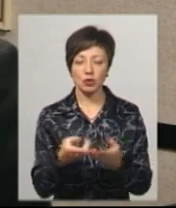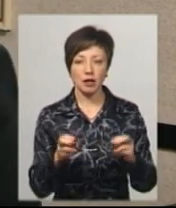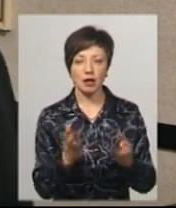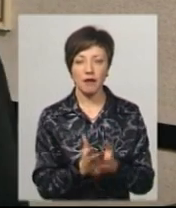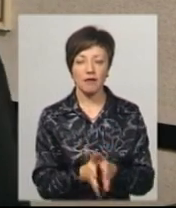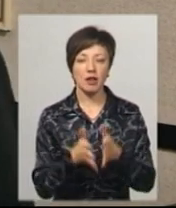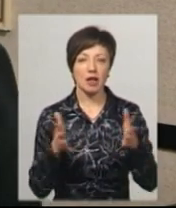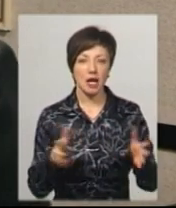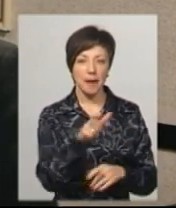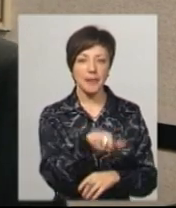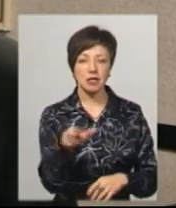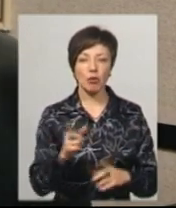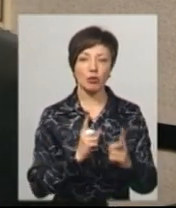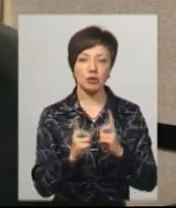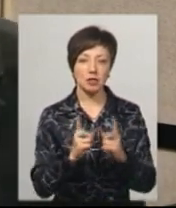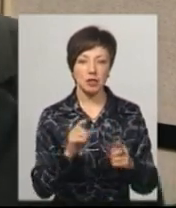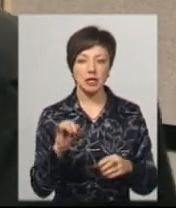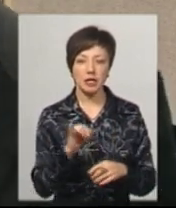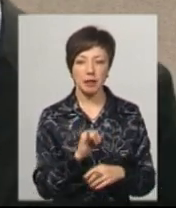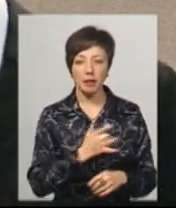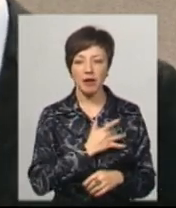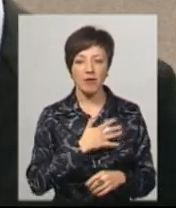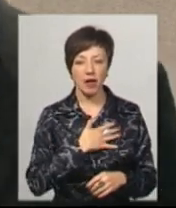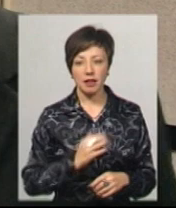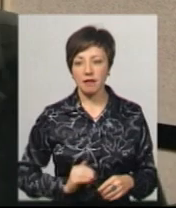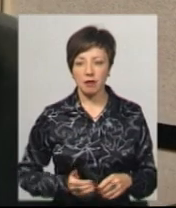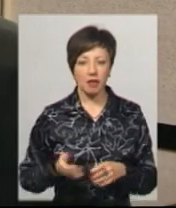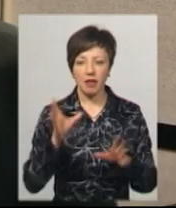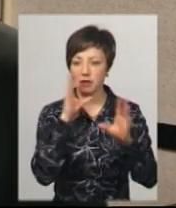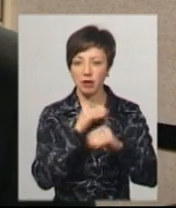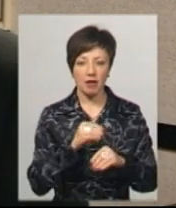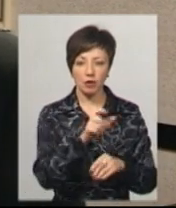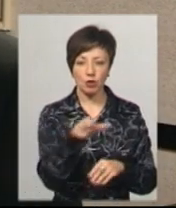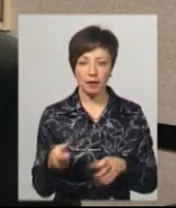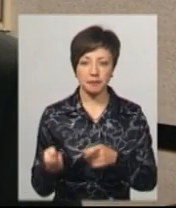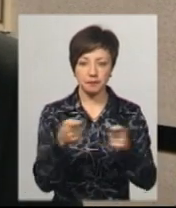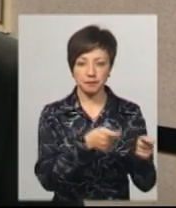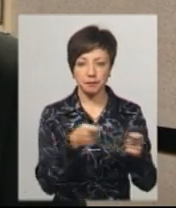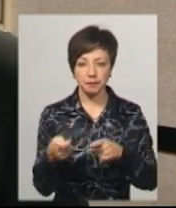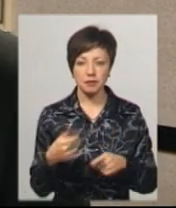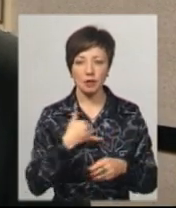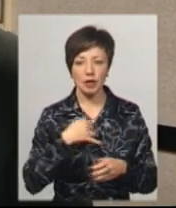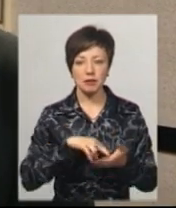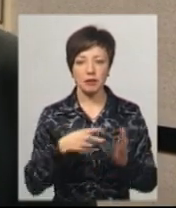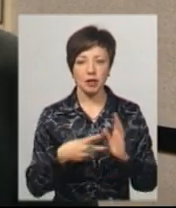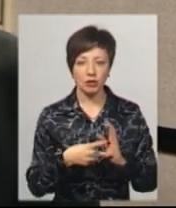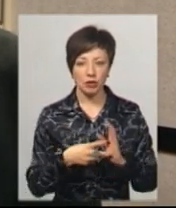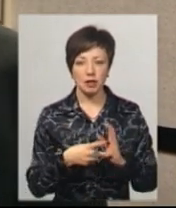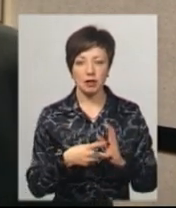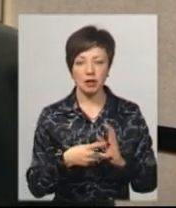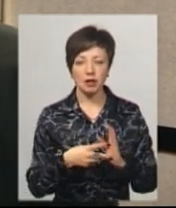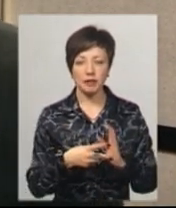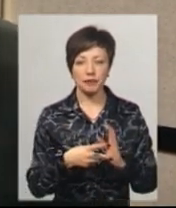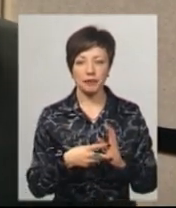великий пасажиропотік, там, де приватний перевізник не справляється з пасажиропотоком. Крім того, в нас заплановано придбання влізень 10